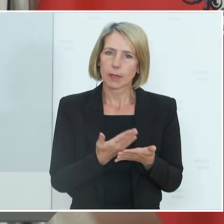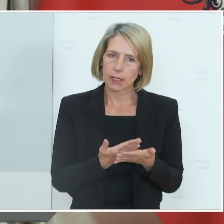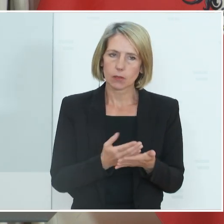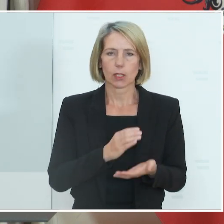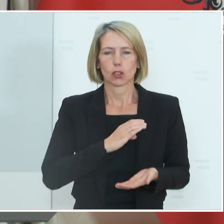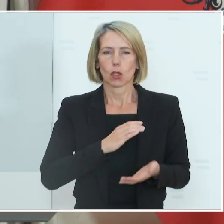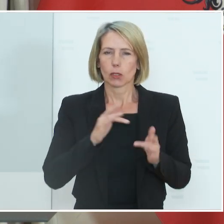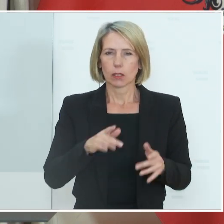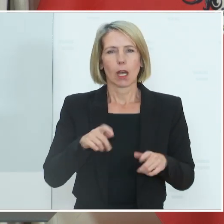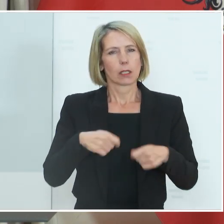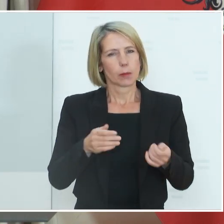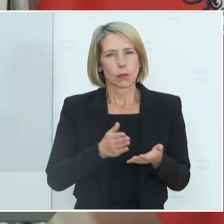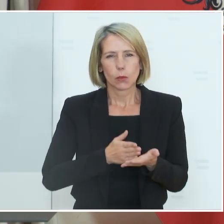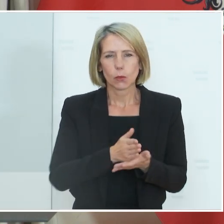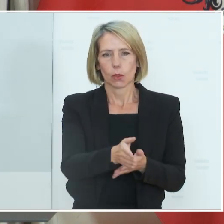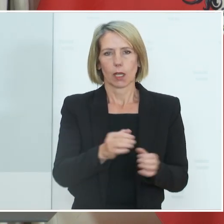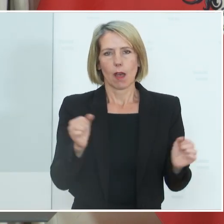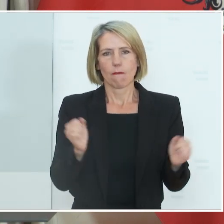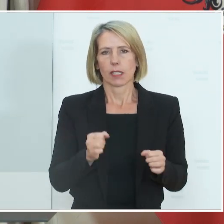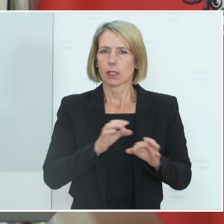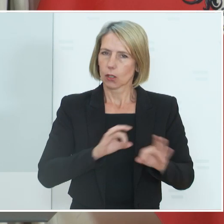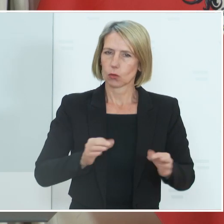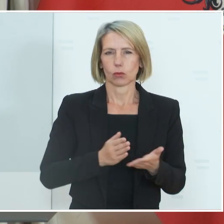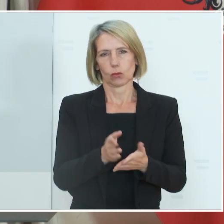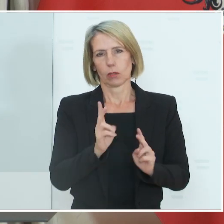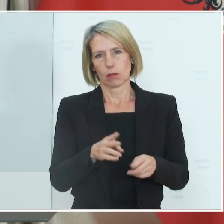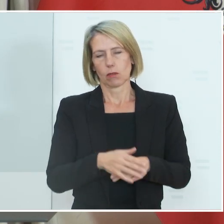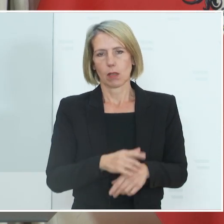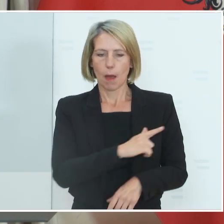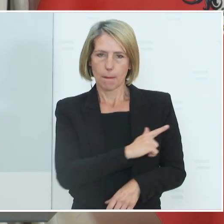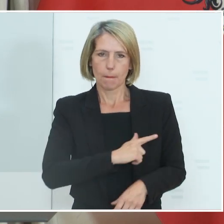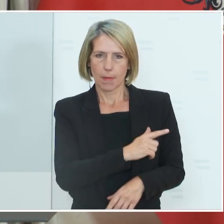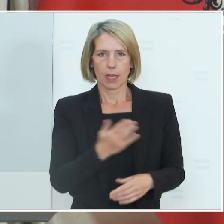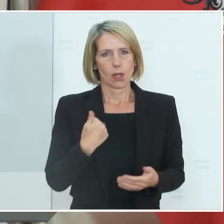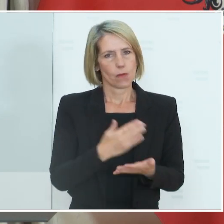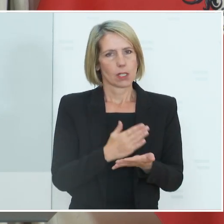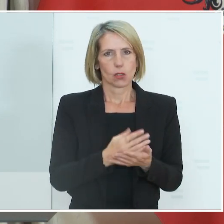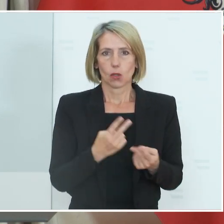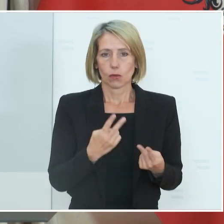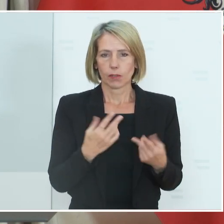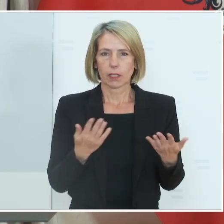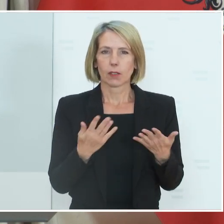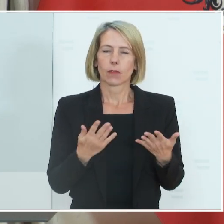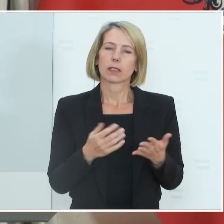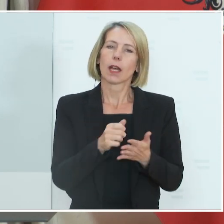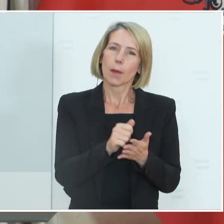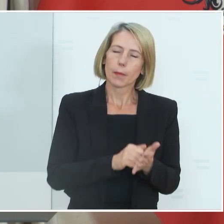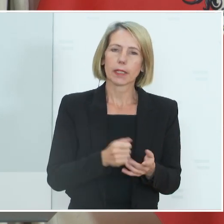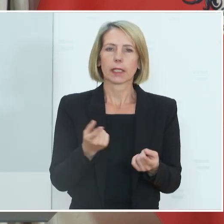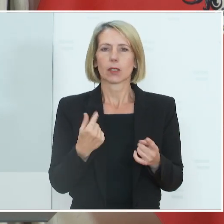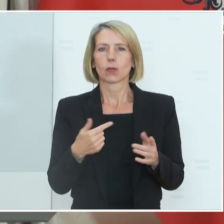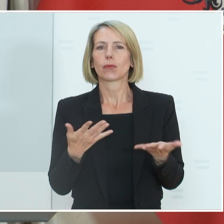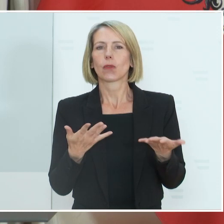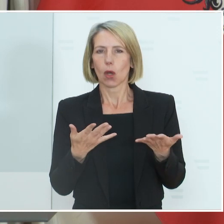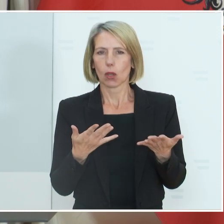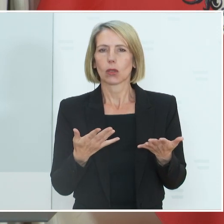zu kommen. Mir oder uns beiden, glaube ich, war es ein großes Anliegen, auch schon zu Beginn der Gespräche, dass die Tests bis